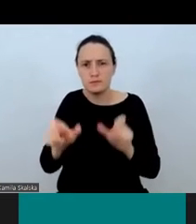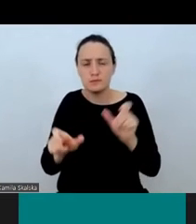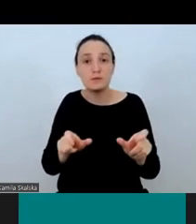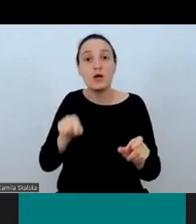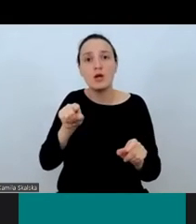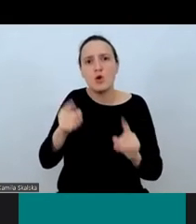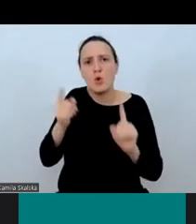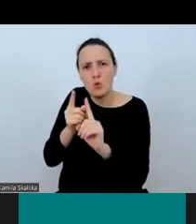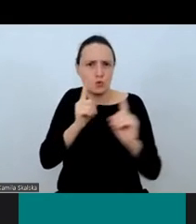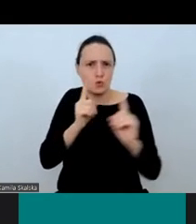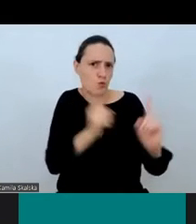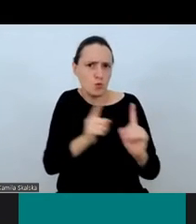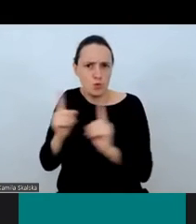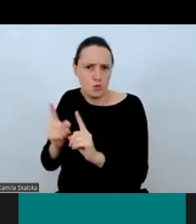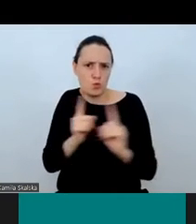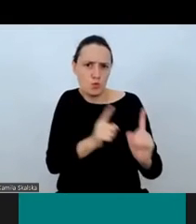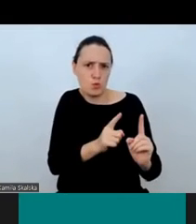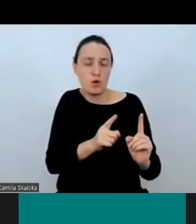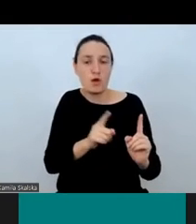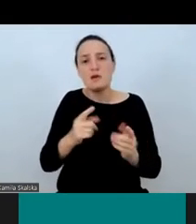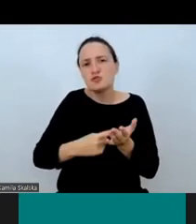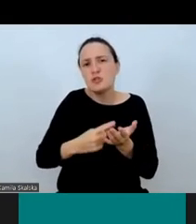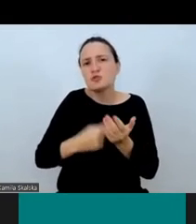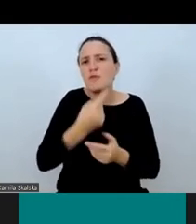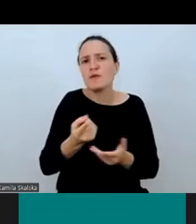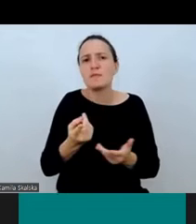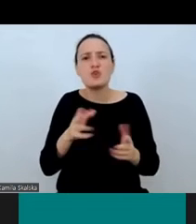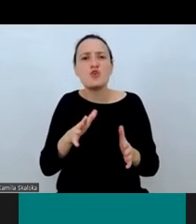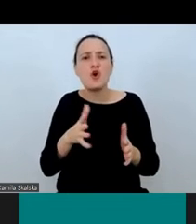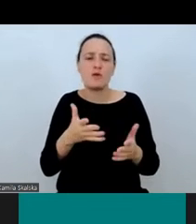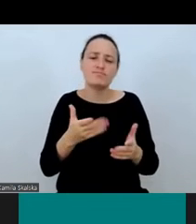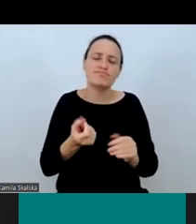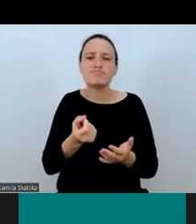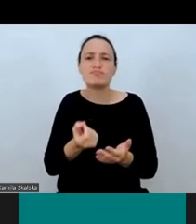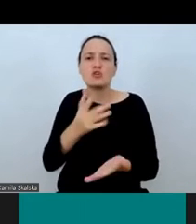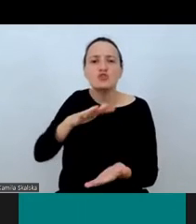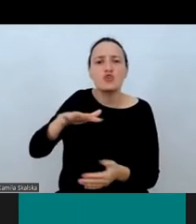go na przykład tłumaczeniem środowiskowym.